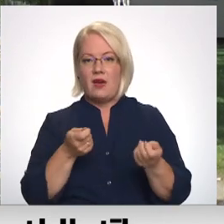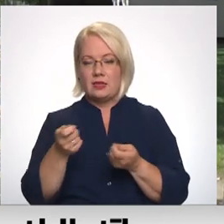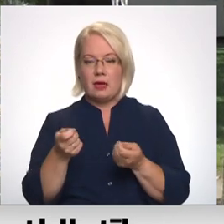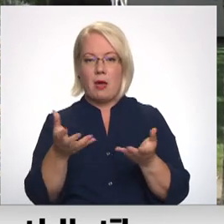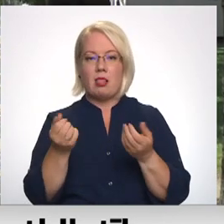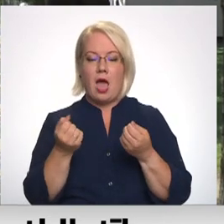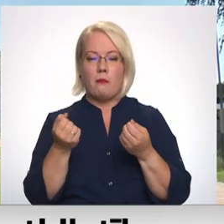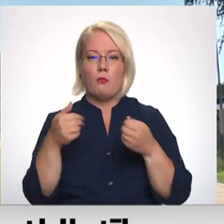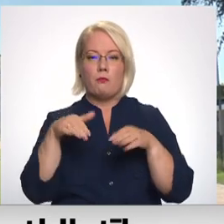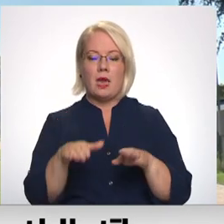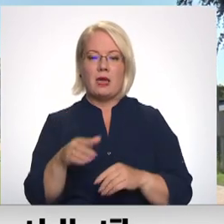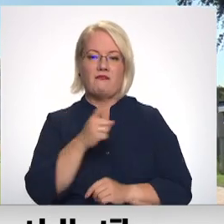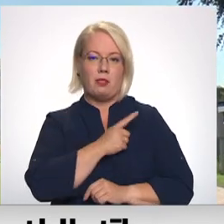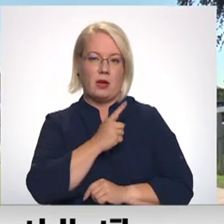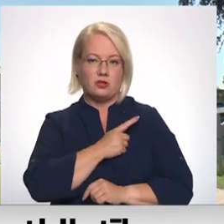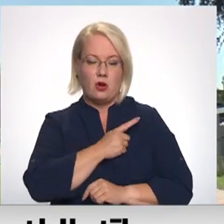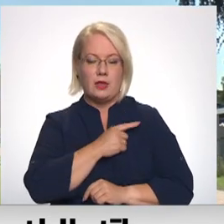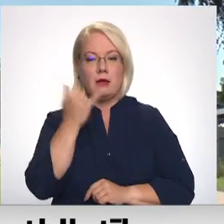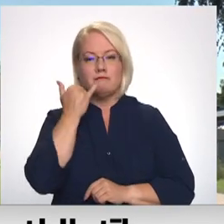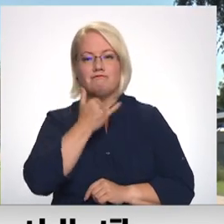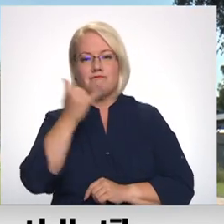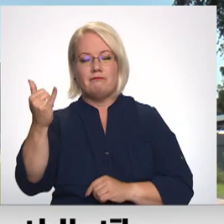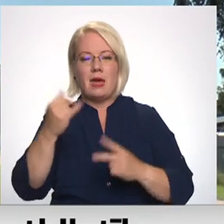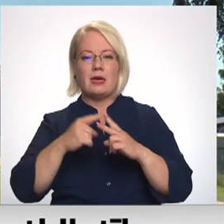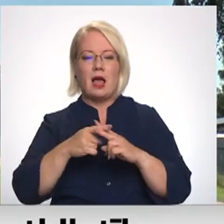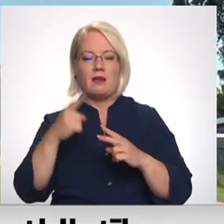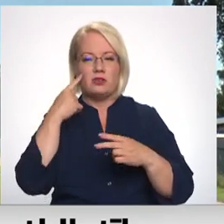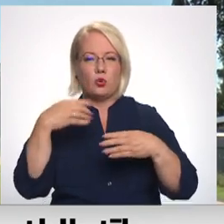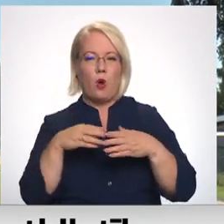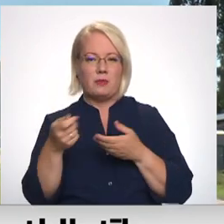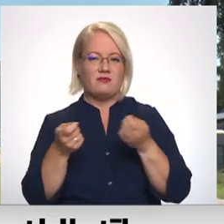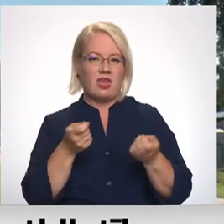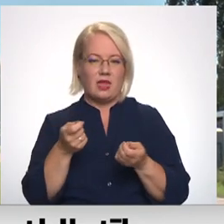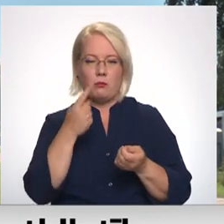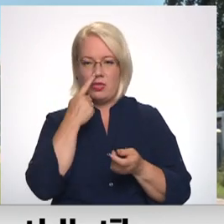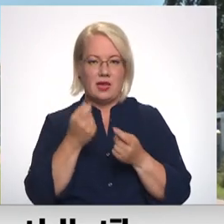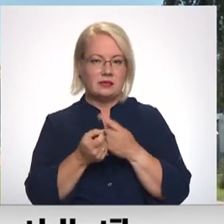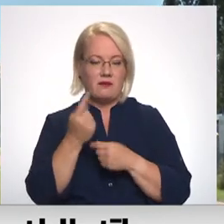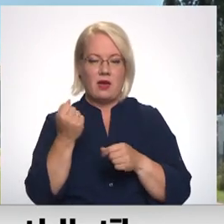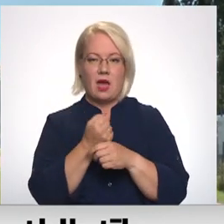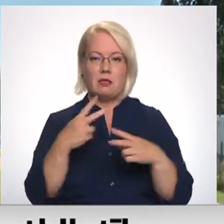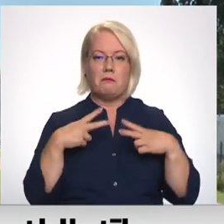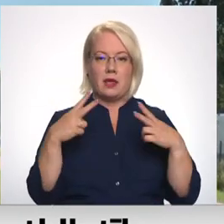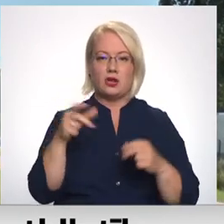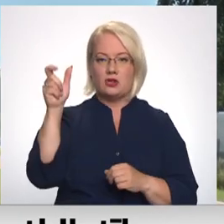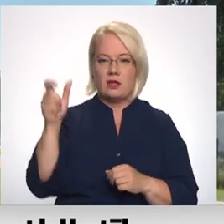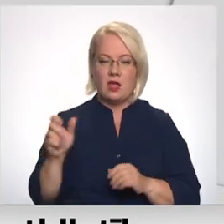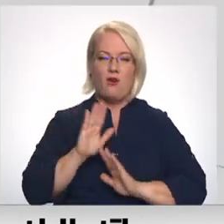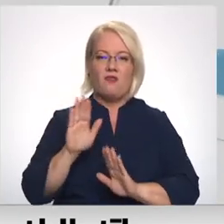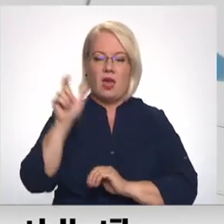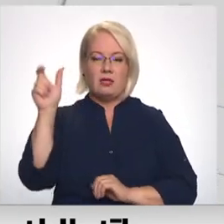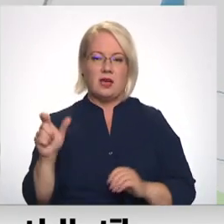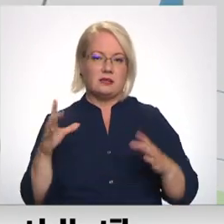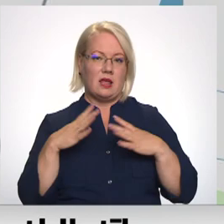pieņemot vienpersonīgi. Sazināties ar Jaugavas domas vadību mums neizdevās, jo gan priekšsētājs, gan vietnieks esot atvaļinājumā.